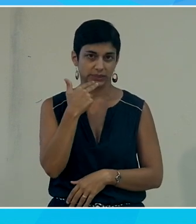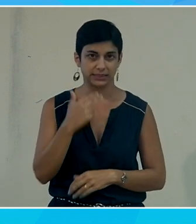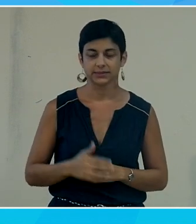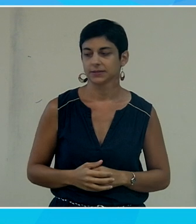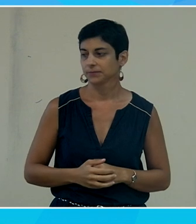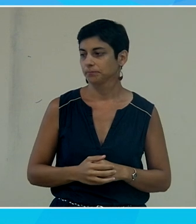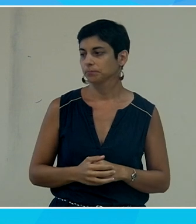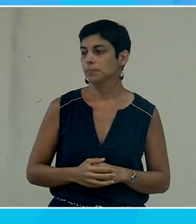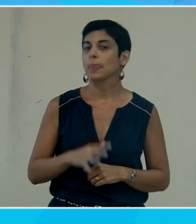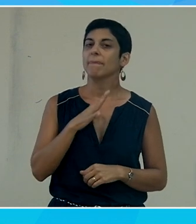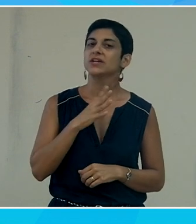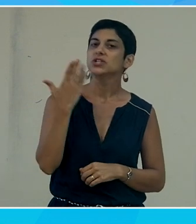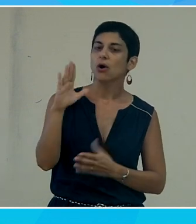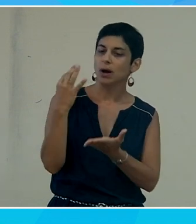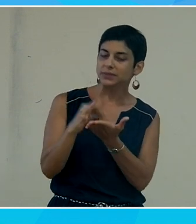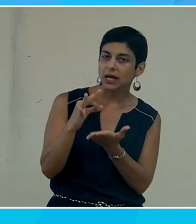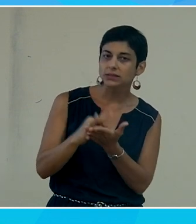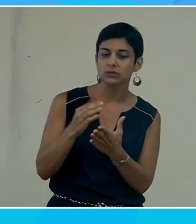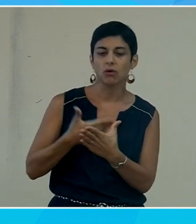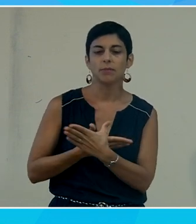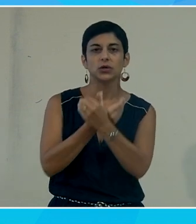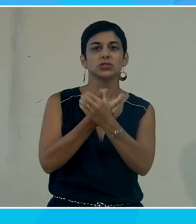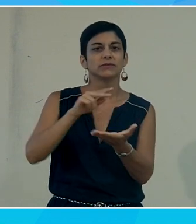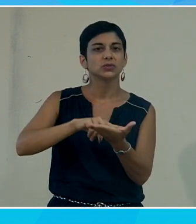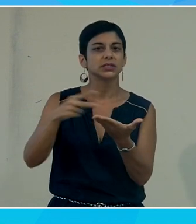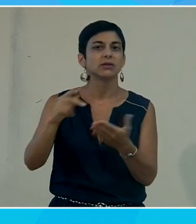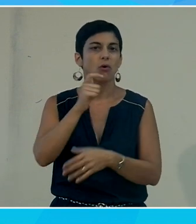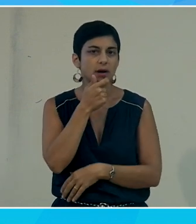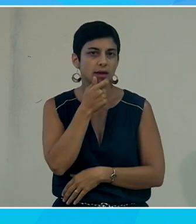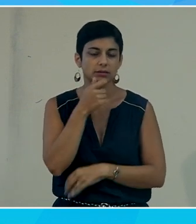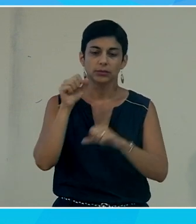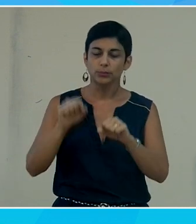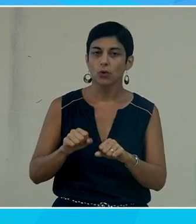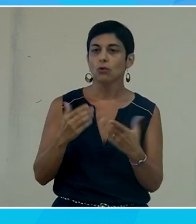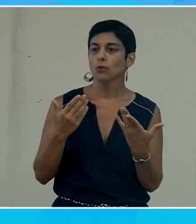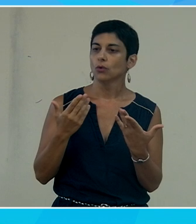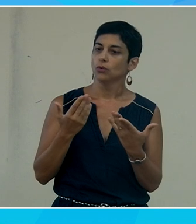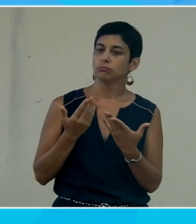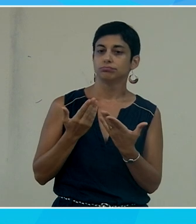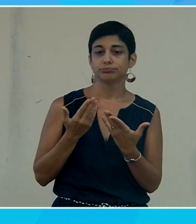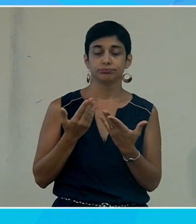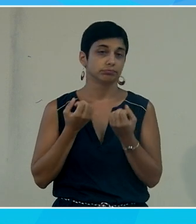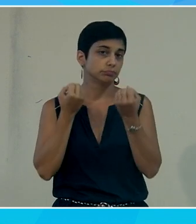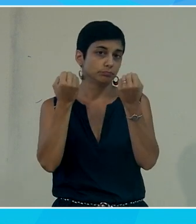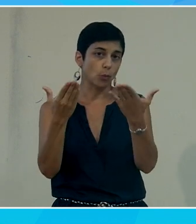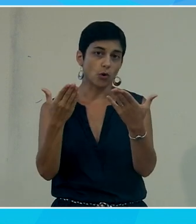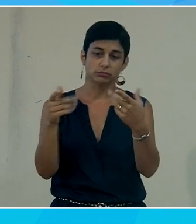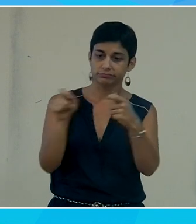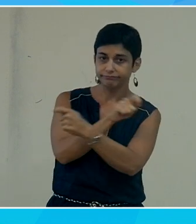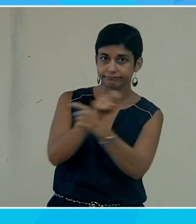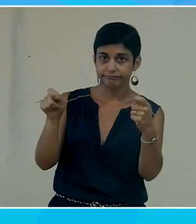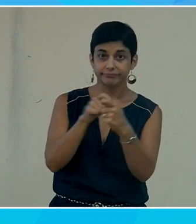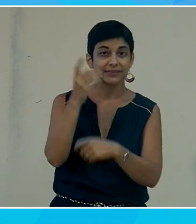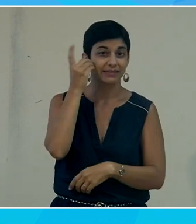alors il y a d'autres applications je pense à Microsoft Translator qui est capable en fait d'établir des communications entre plusieurs